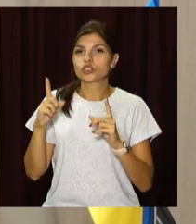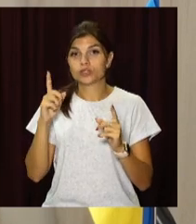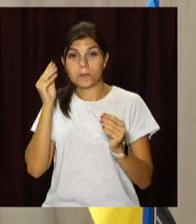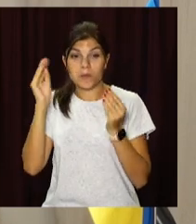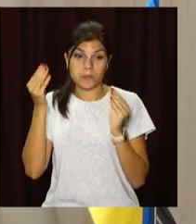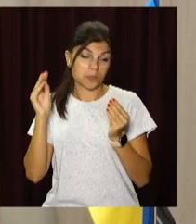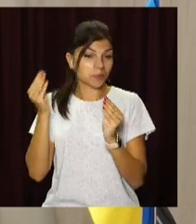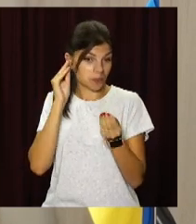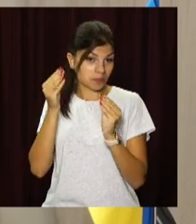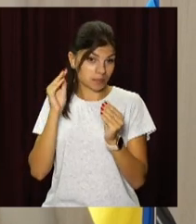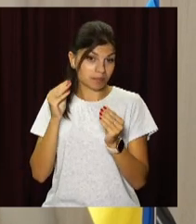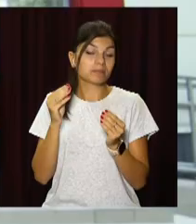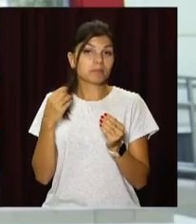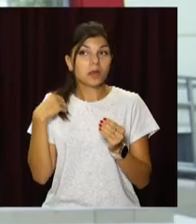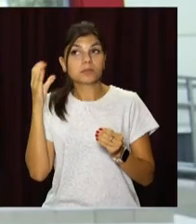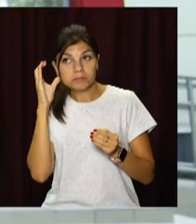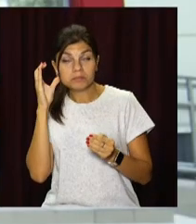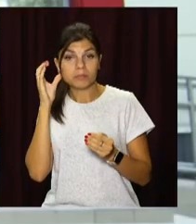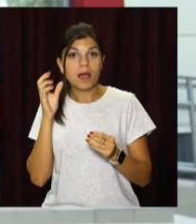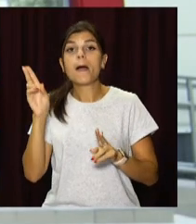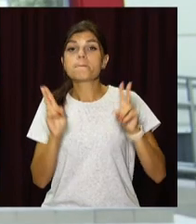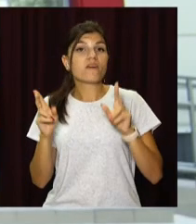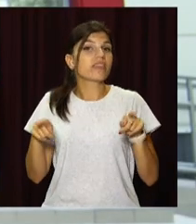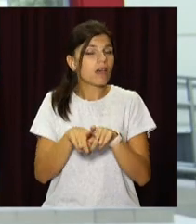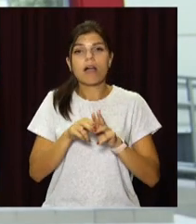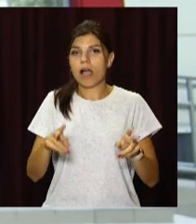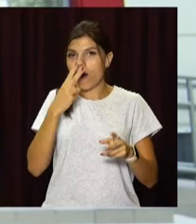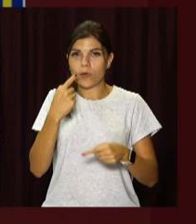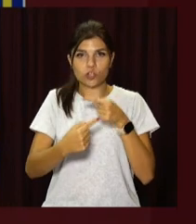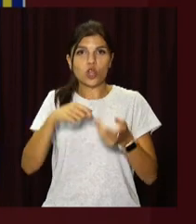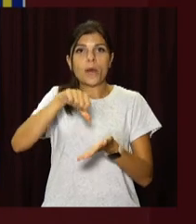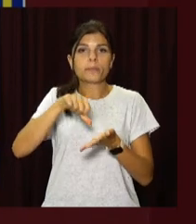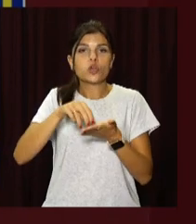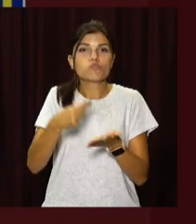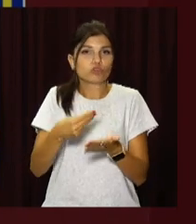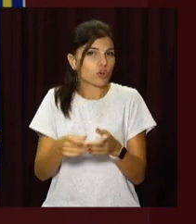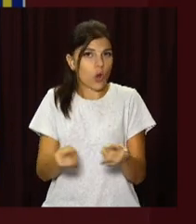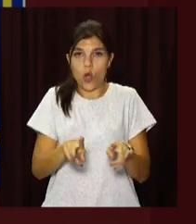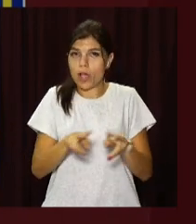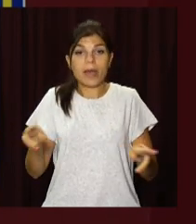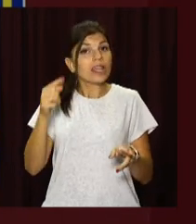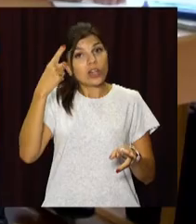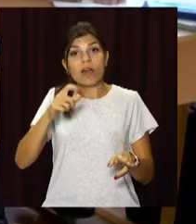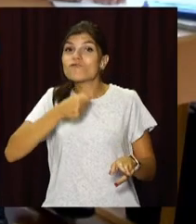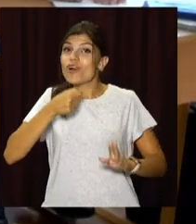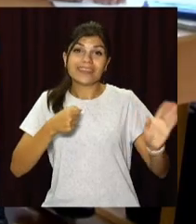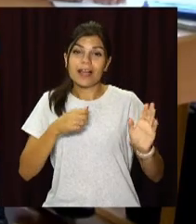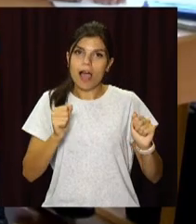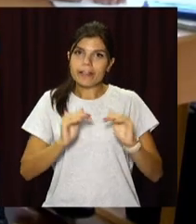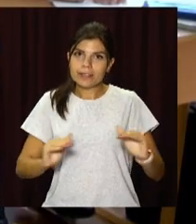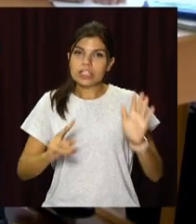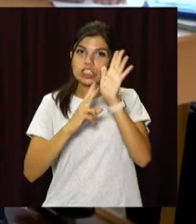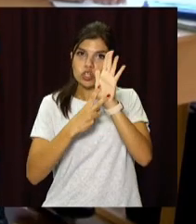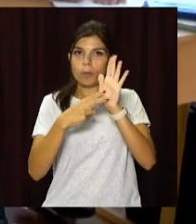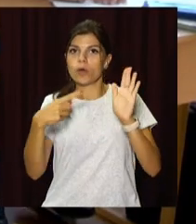Якщо треба, відповідно, прислушаємося. Правила такі ж, як і в традиційному бюджеті участі. Тільки ідейники тепер не дорослі, а учні